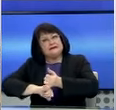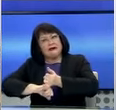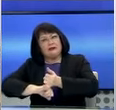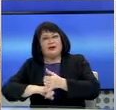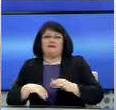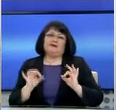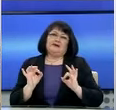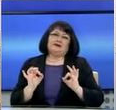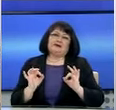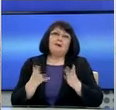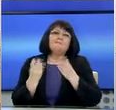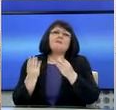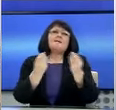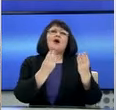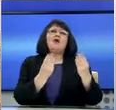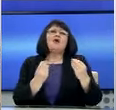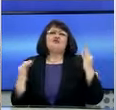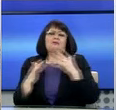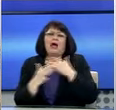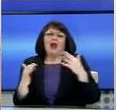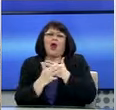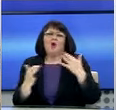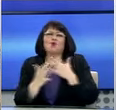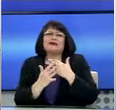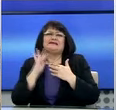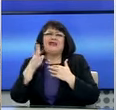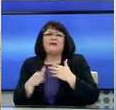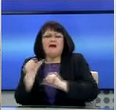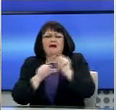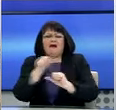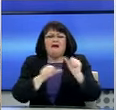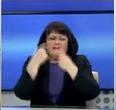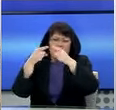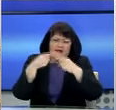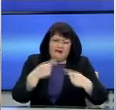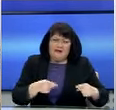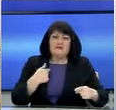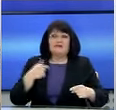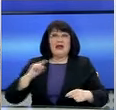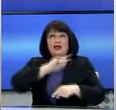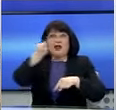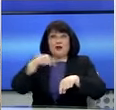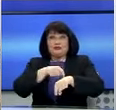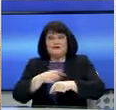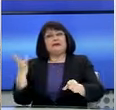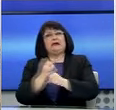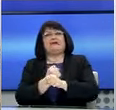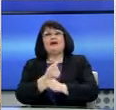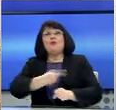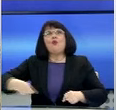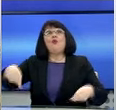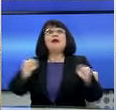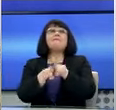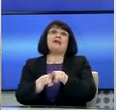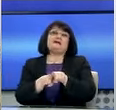πολυπαραγοντική εξίσωση με όρους που αλλάζουν καθημερινά. Αλλά τα καταφέραμε μέχρι σήμερα. Όλοι μαζί.